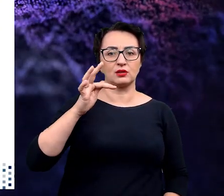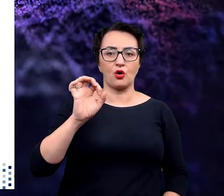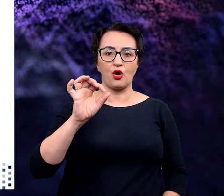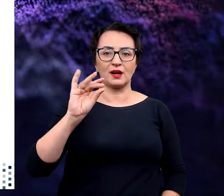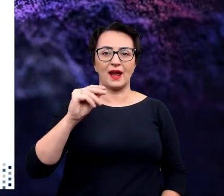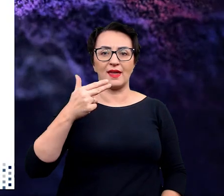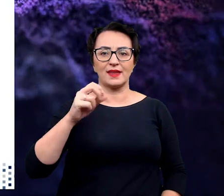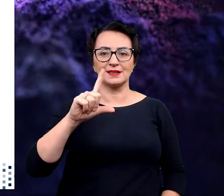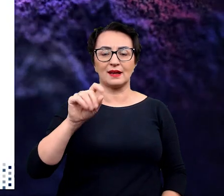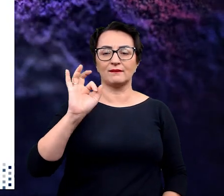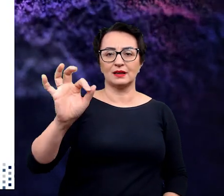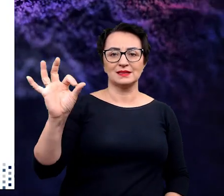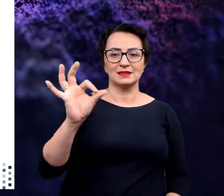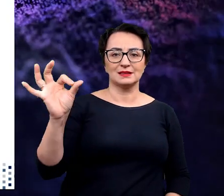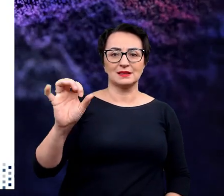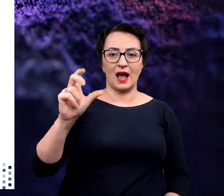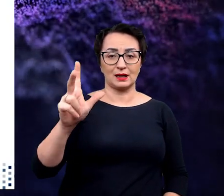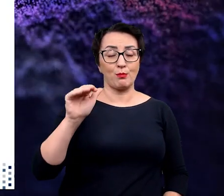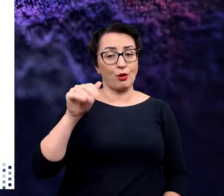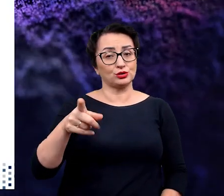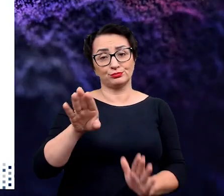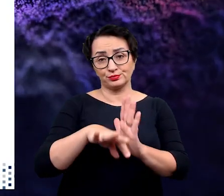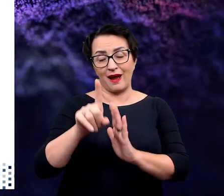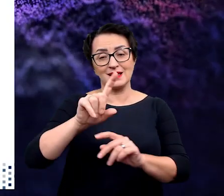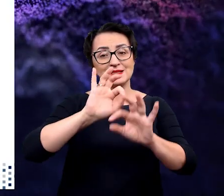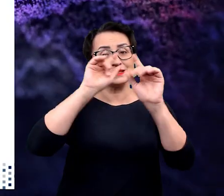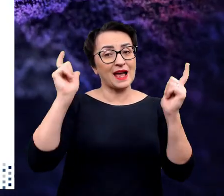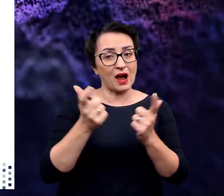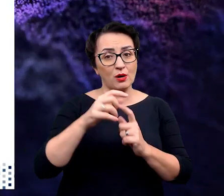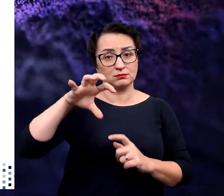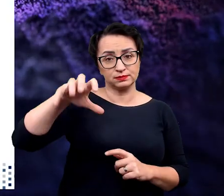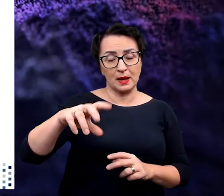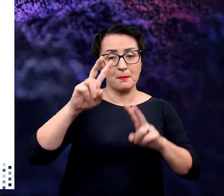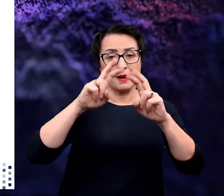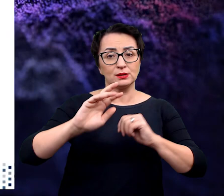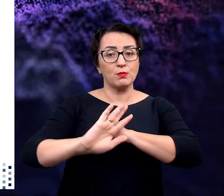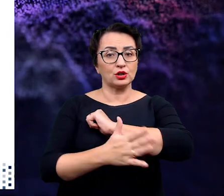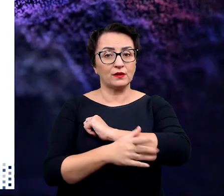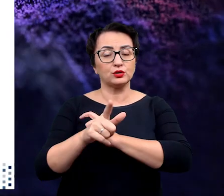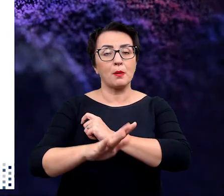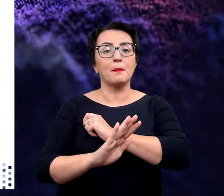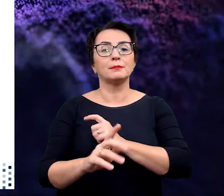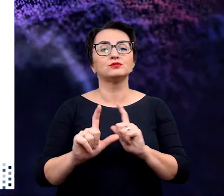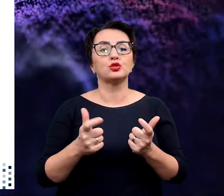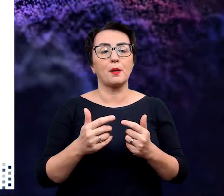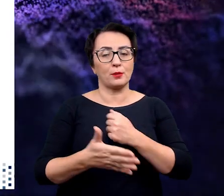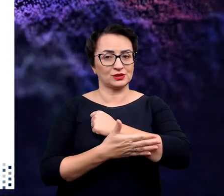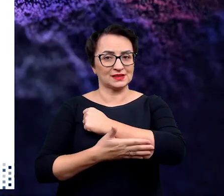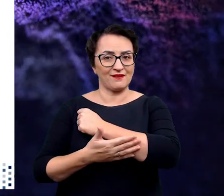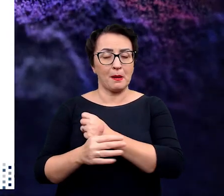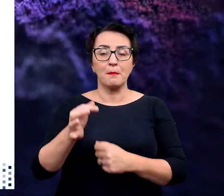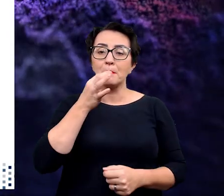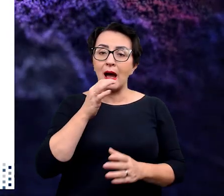I być może to odkrycie wydaje się trywialne, ale cała dziedzina badań podstawowych opiera się na odkrywaniu